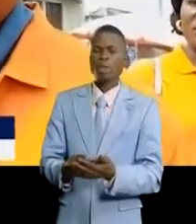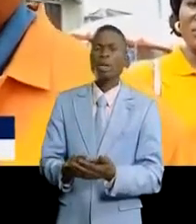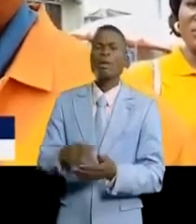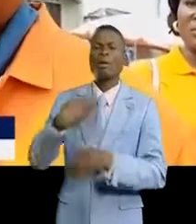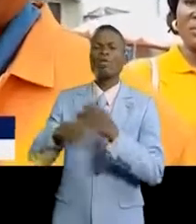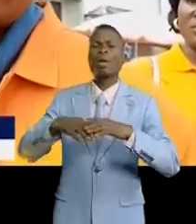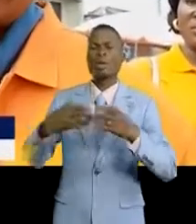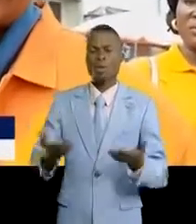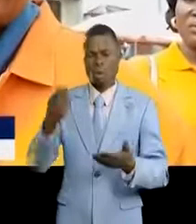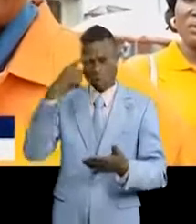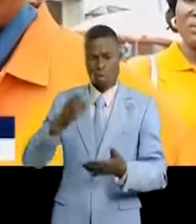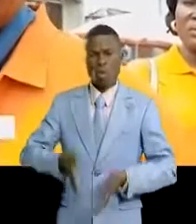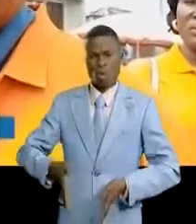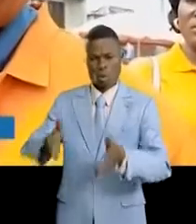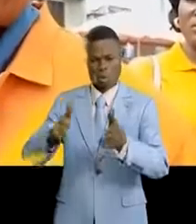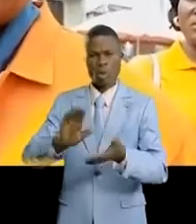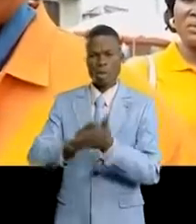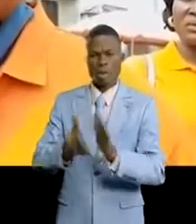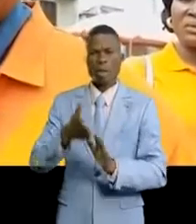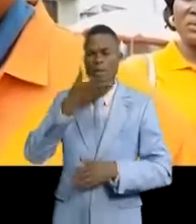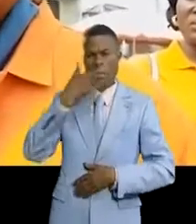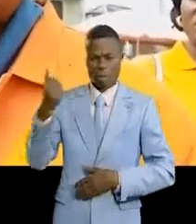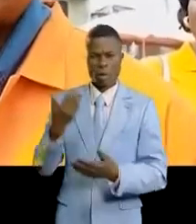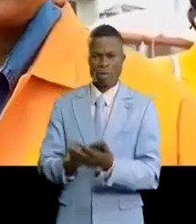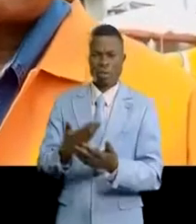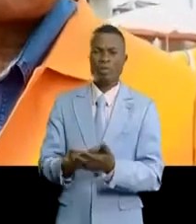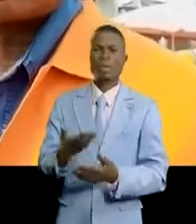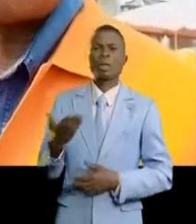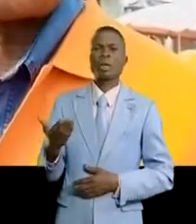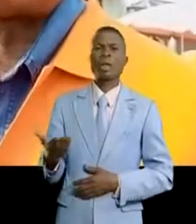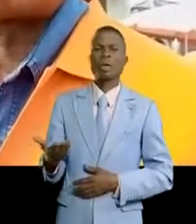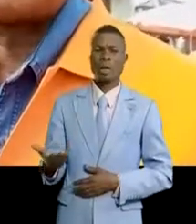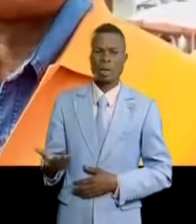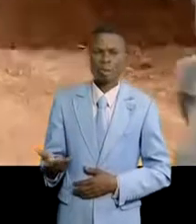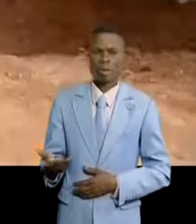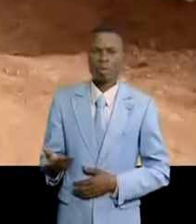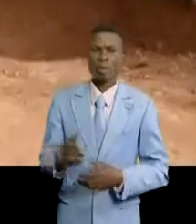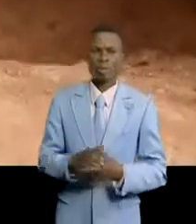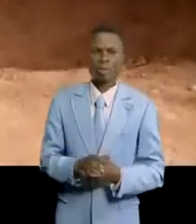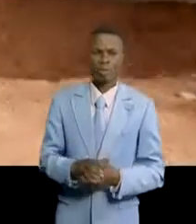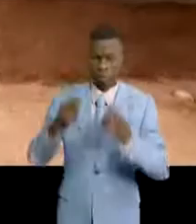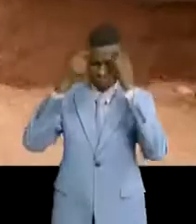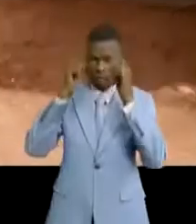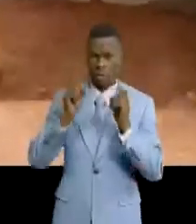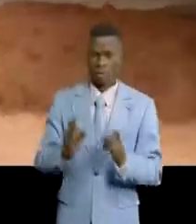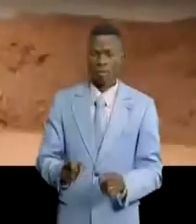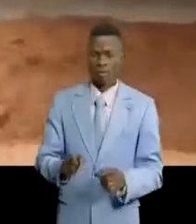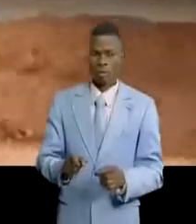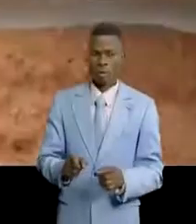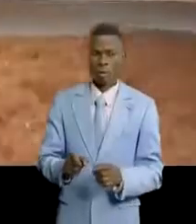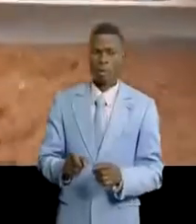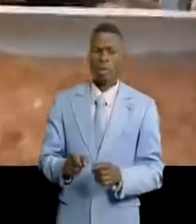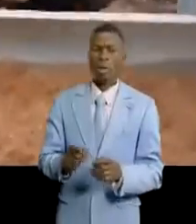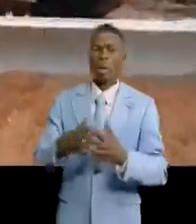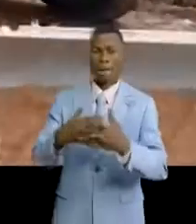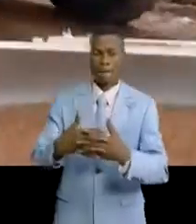mesures nous pouvons proposer à l'autorité pour que rapidement ça revienne à la norme. La détermination est des mises engin